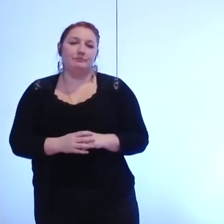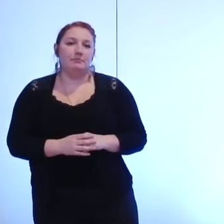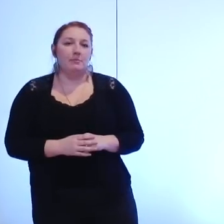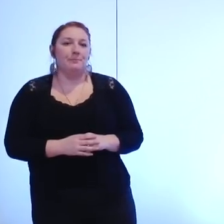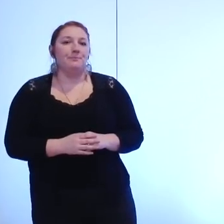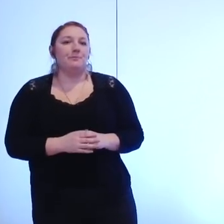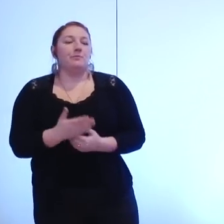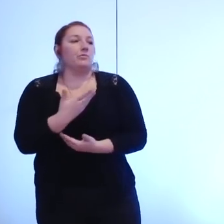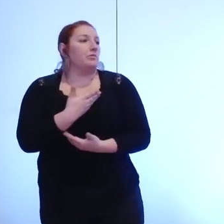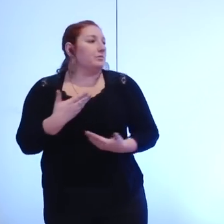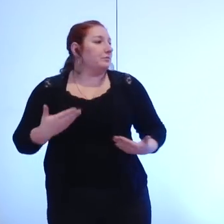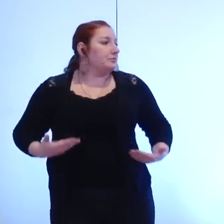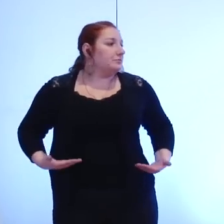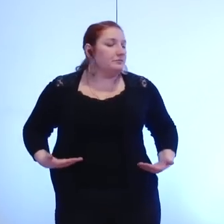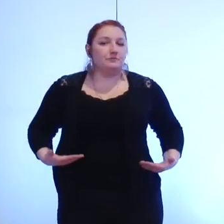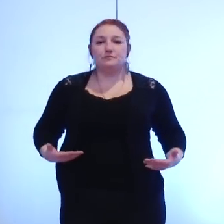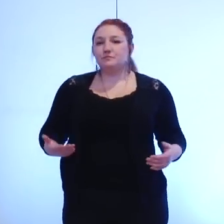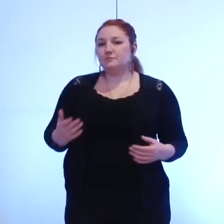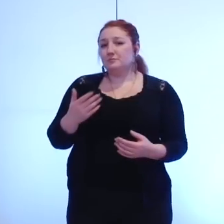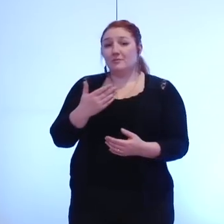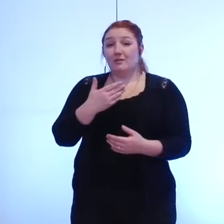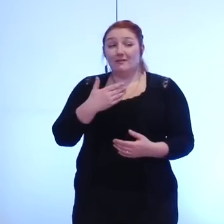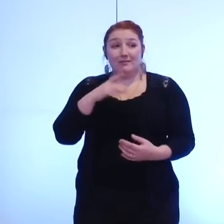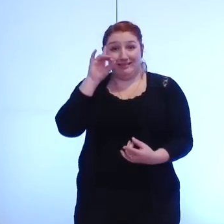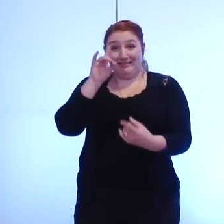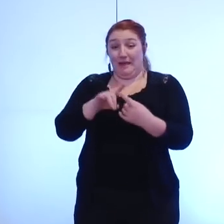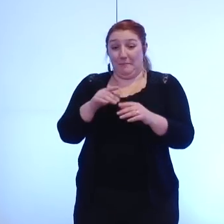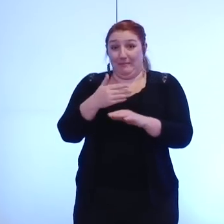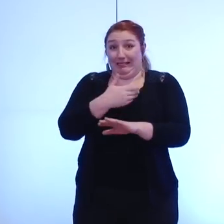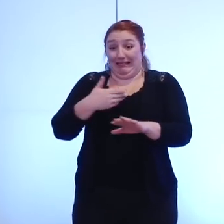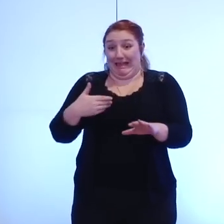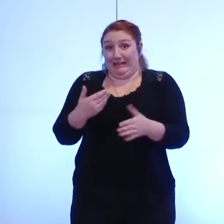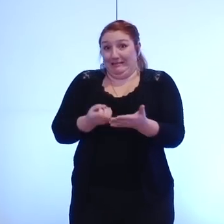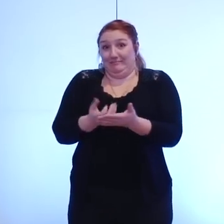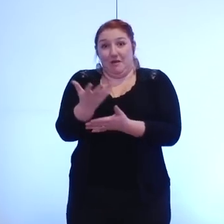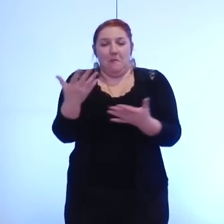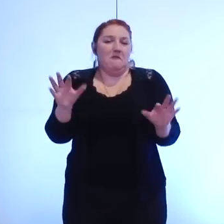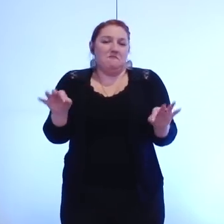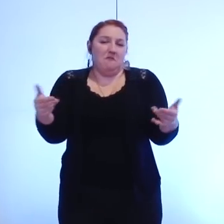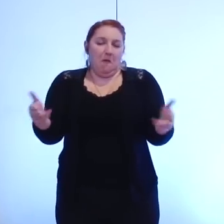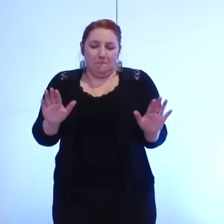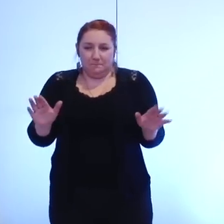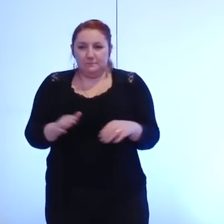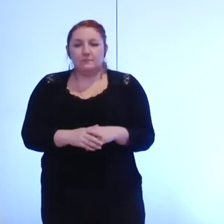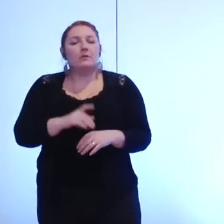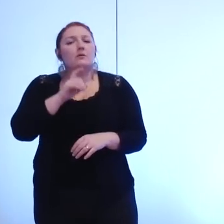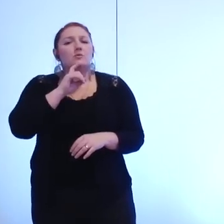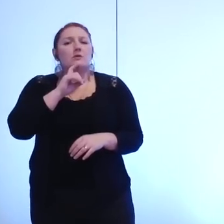dernier aspect et je m'arrêterai là je l'ai dit en introduction mes regrets